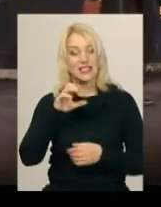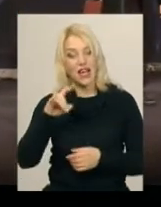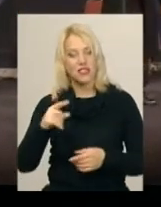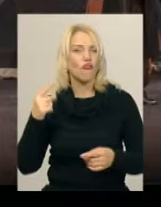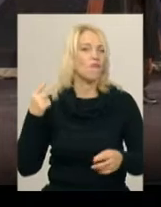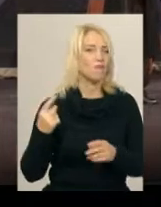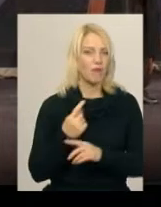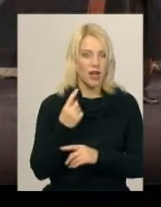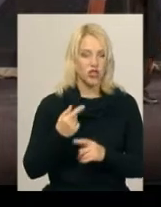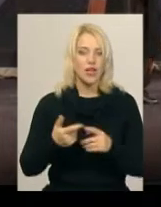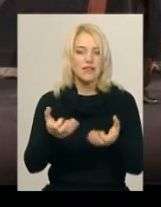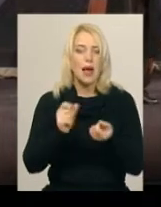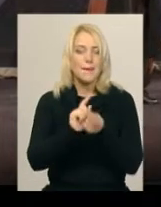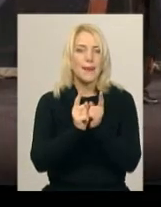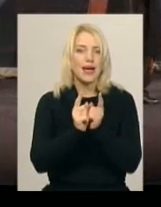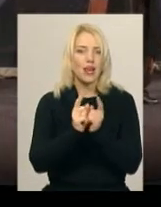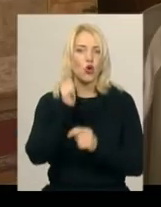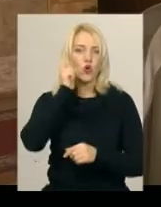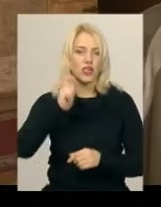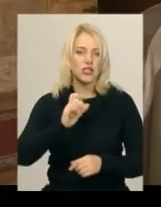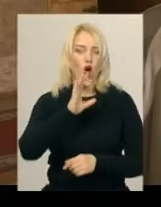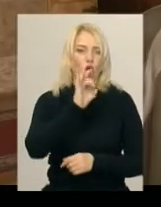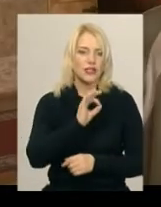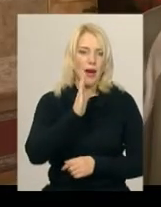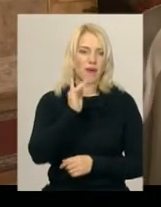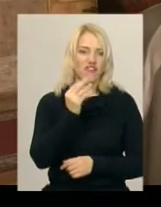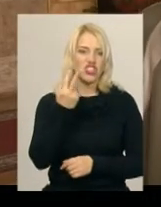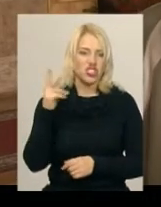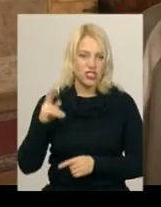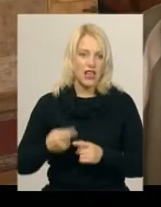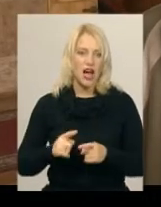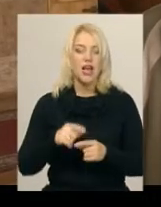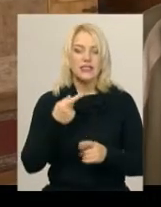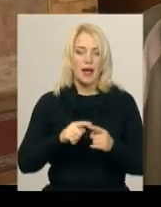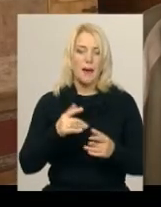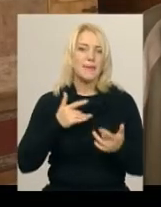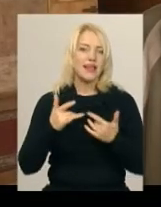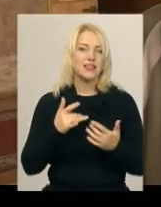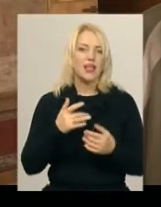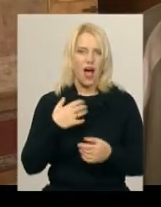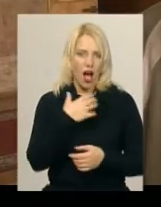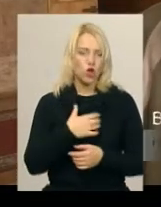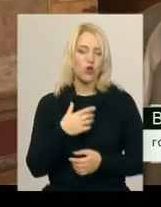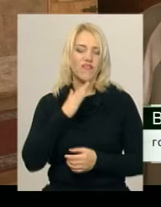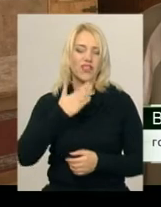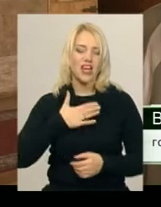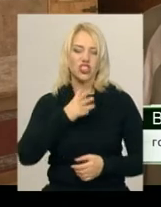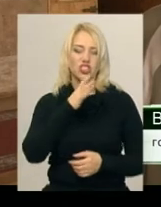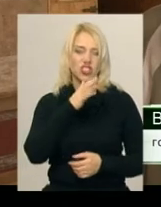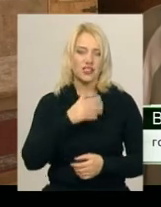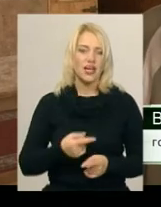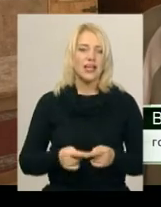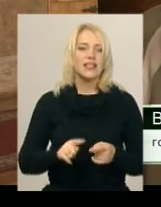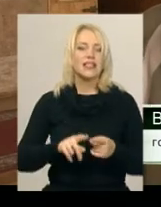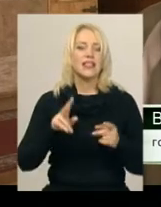постановник взяв переклад української Остапа Вишні. Каже, що п'їс актуальна і наш час. Це таке своєрідна ярмарка